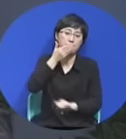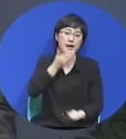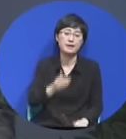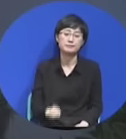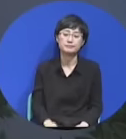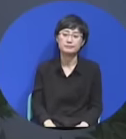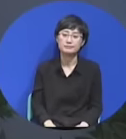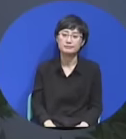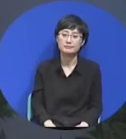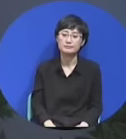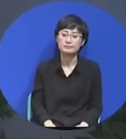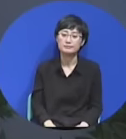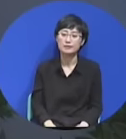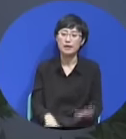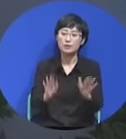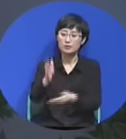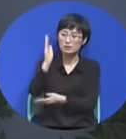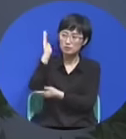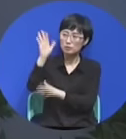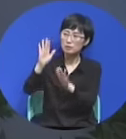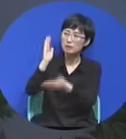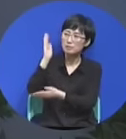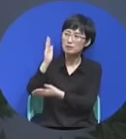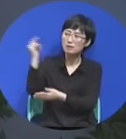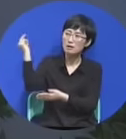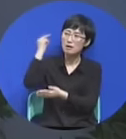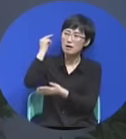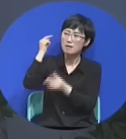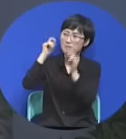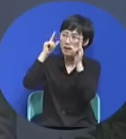자 이 말씀을 천명으로 받아야 돼요